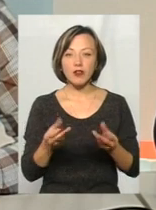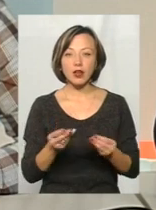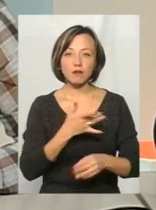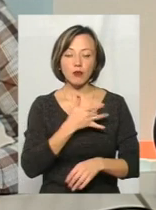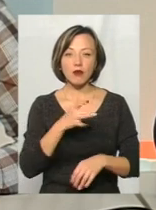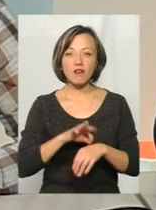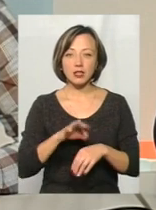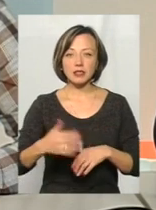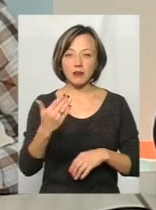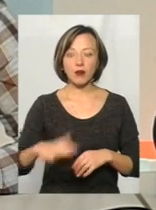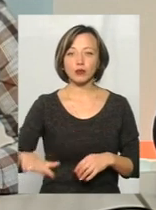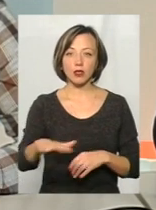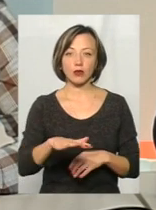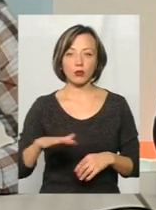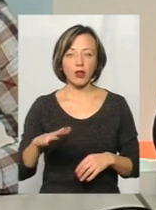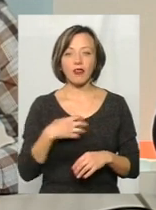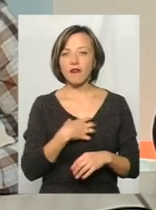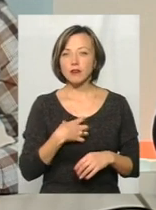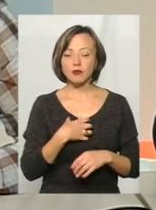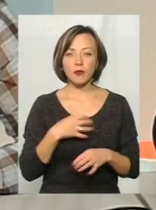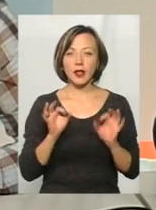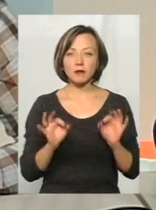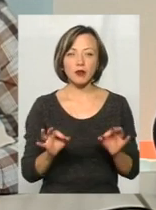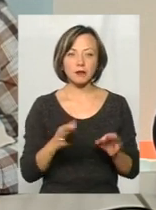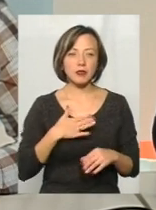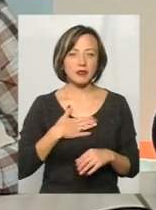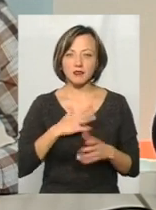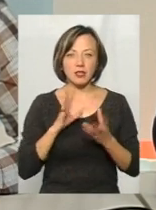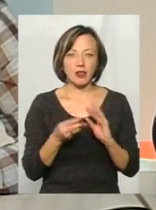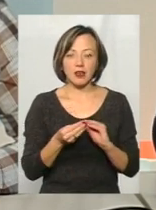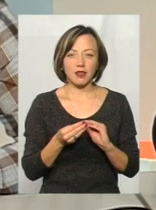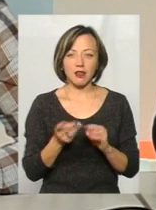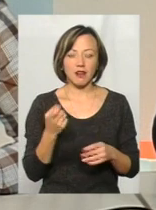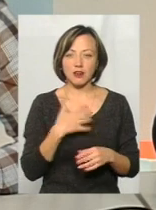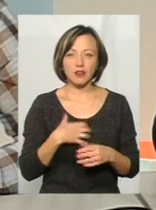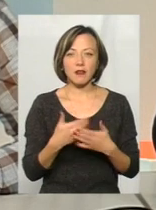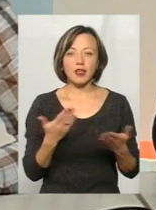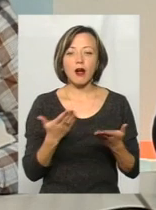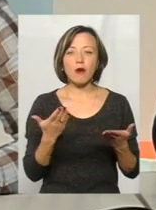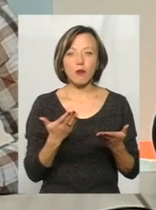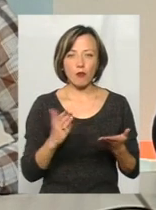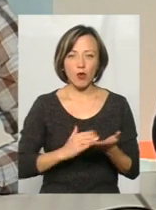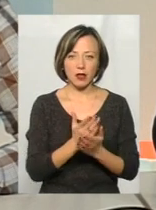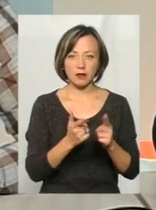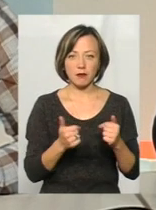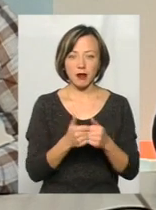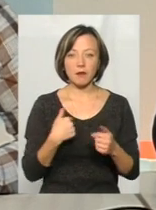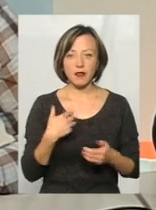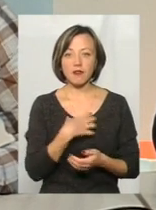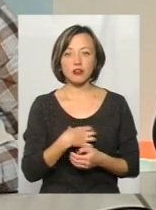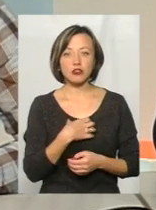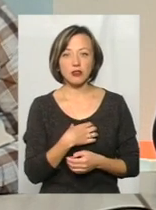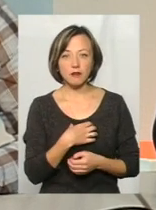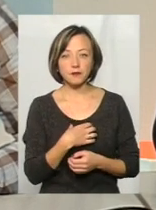вболівати за вашу територію. неважливо, насправді, як на мене, мені взагалі, наприклад, неважливо, від яку політичну сила він представляє, мені важливо,